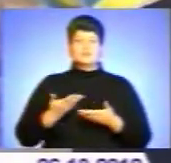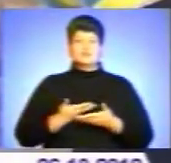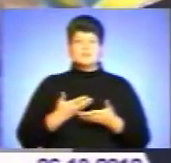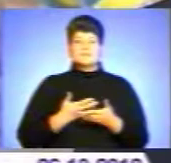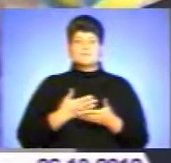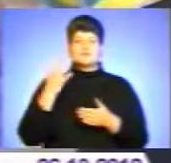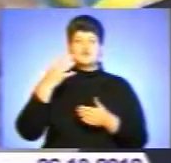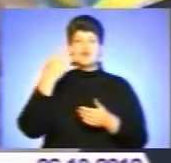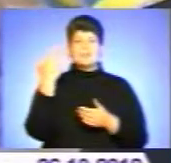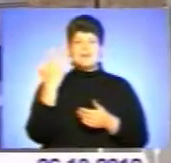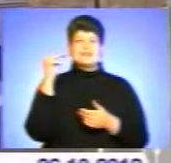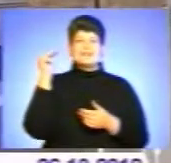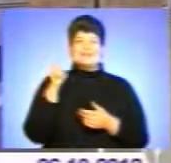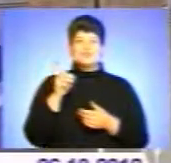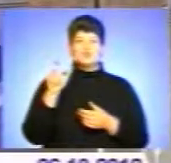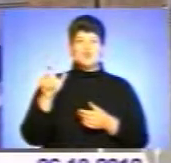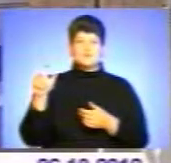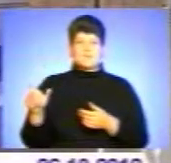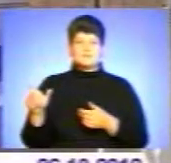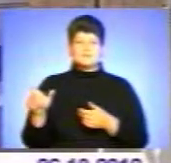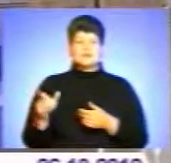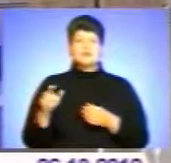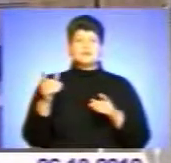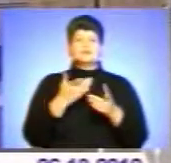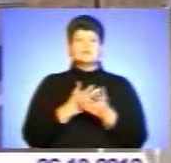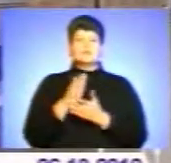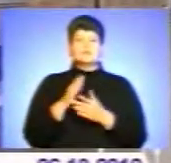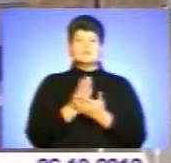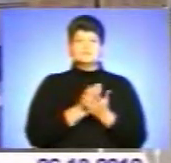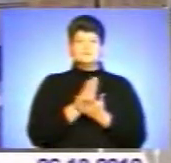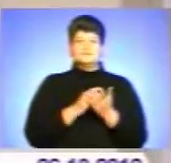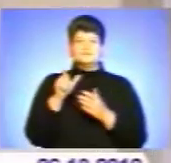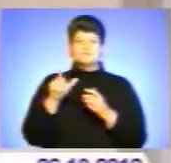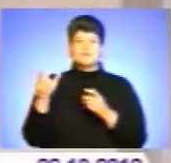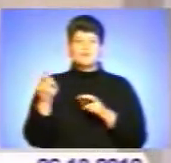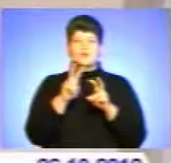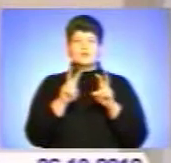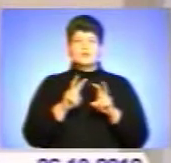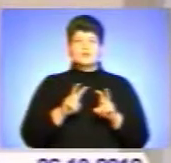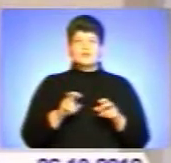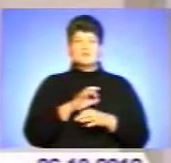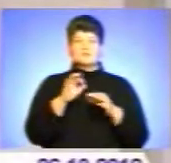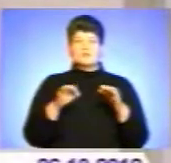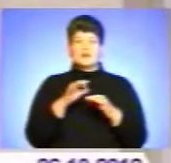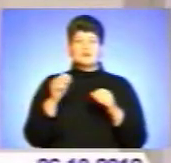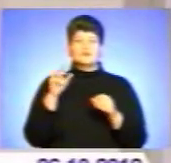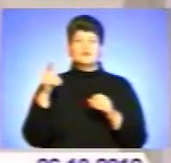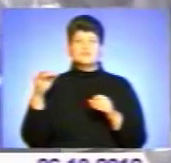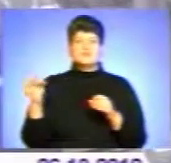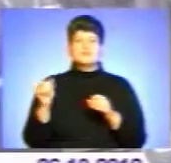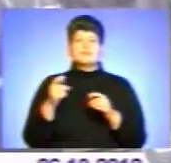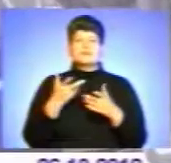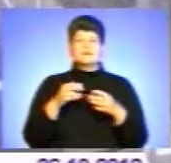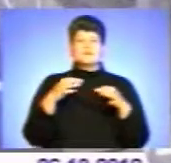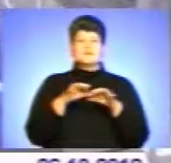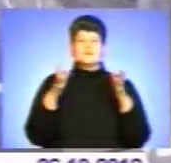людей. Чиновники тим часом розглядають проекти розширення Голосіївського проспекту столиці. Це дозволить розвантажити транспортні